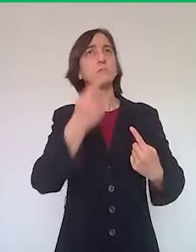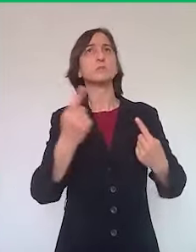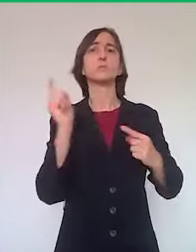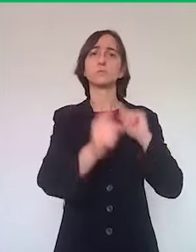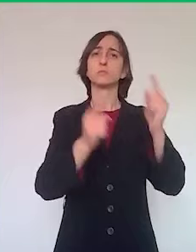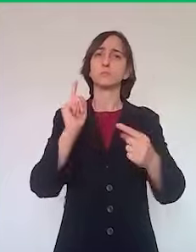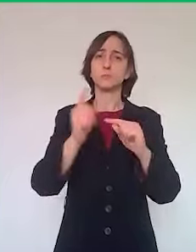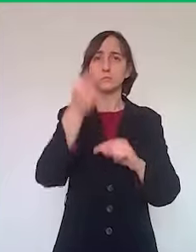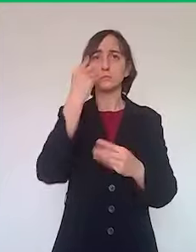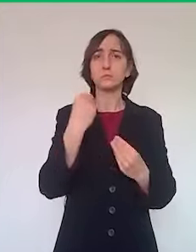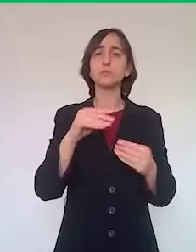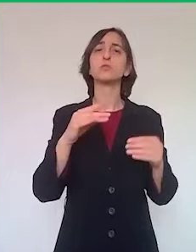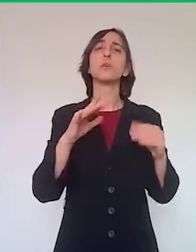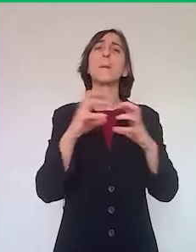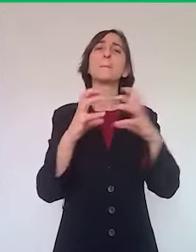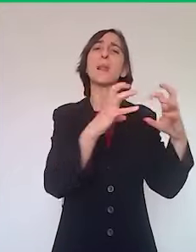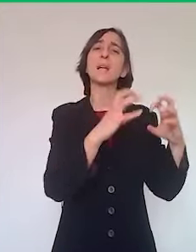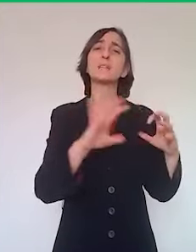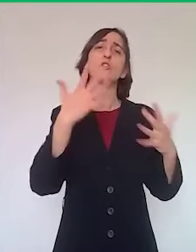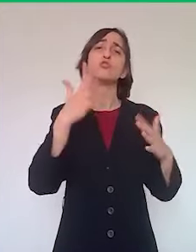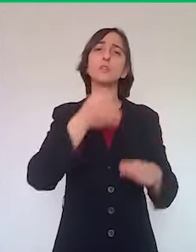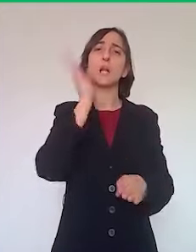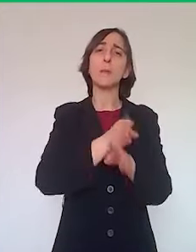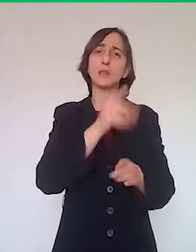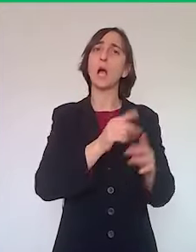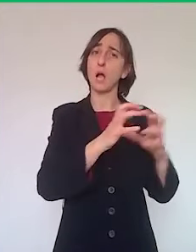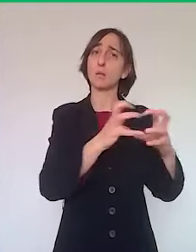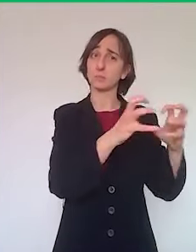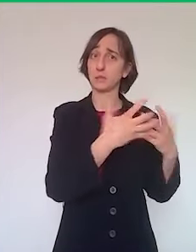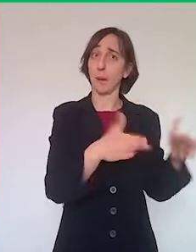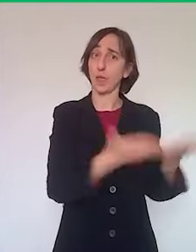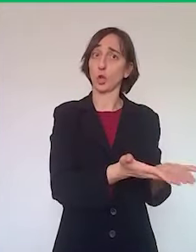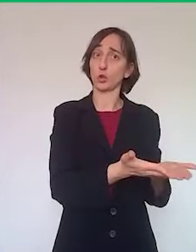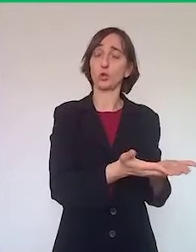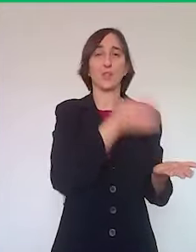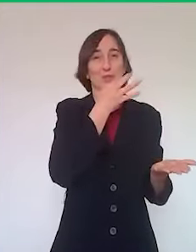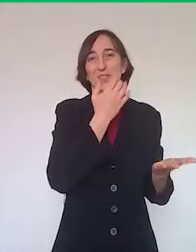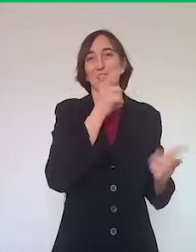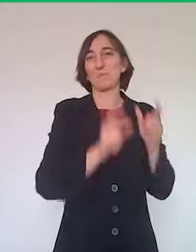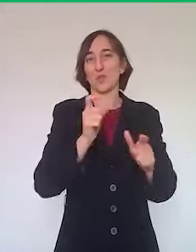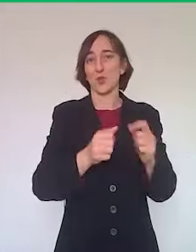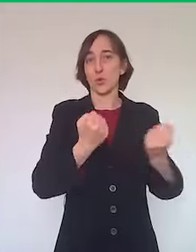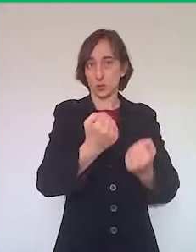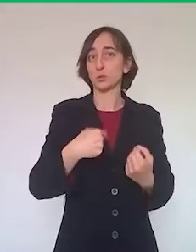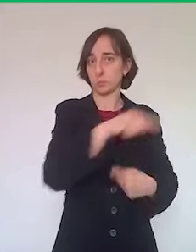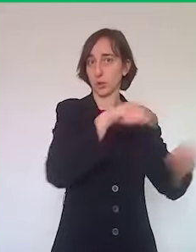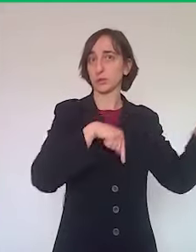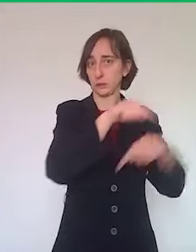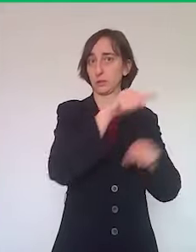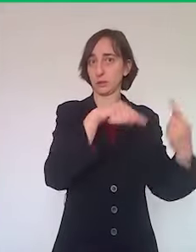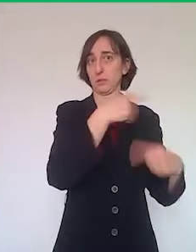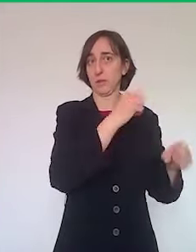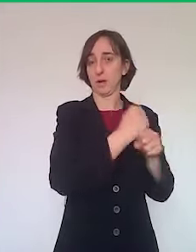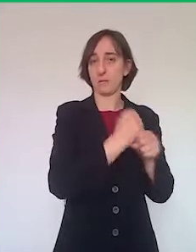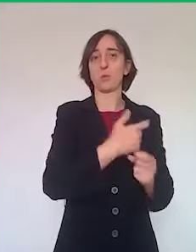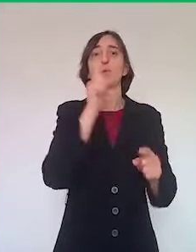imprese sono aperte e quindi la metà delle persone si stanno spostando per lavoro, ci sono persone che si spostano per fare gli acquisti